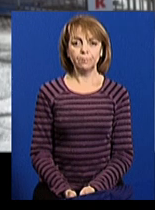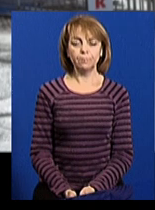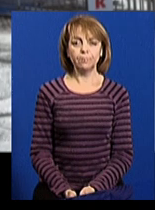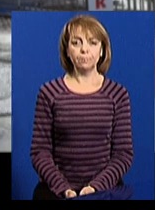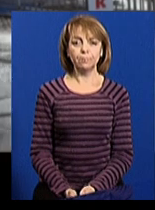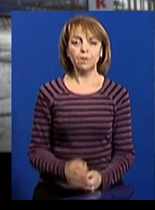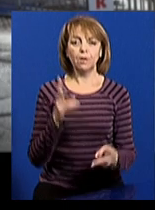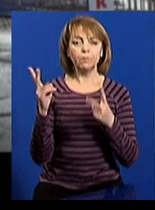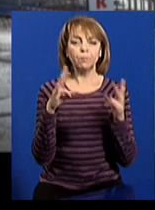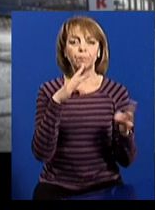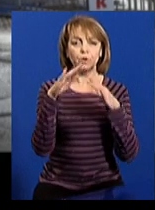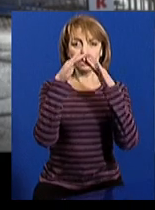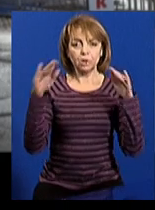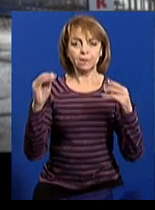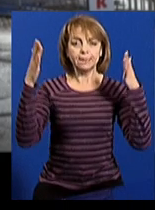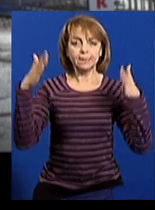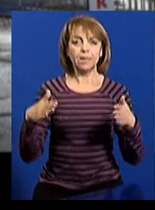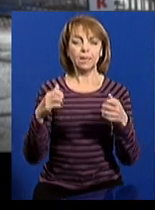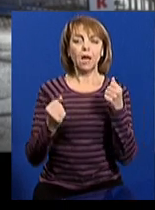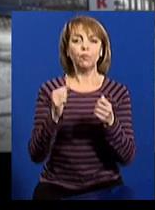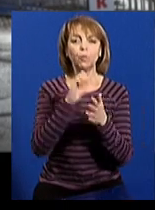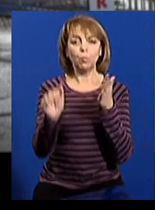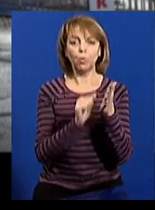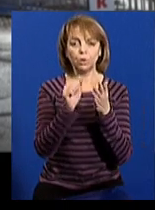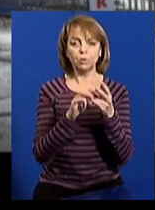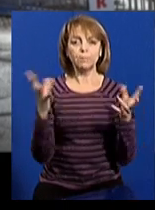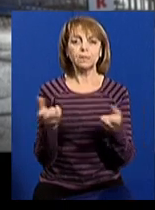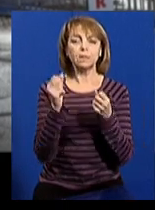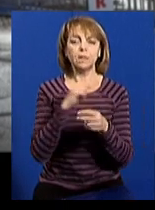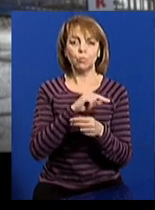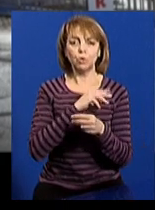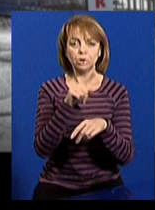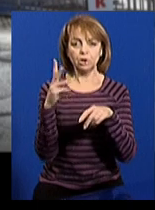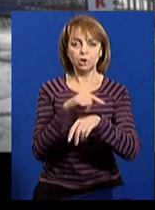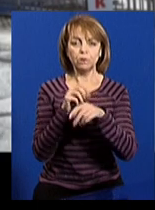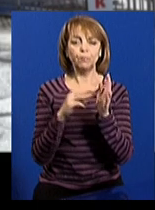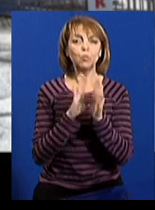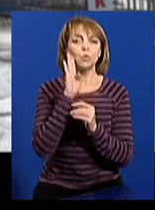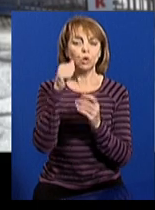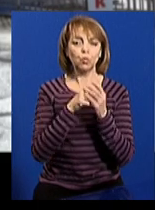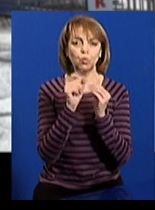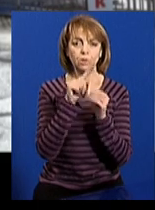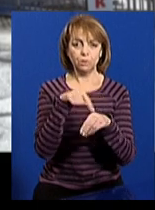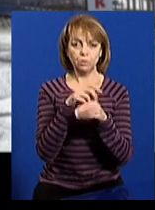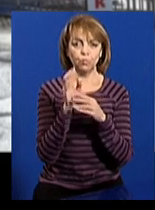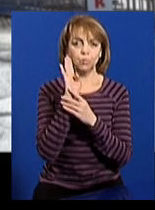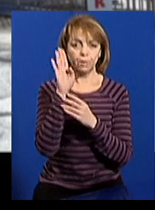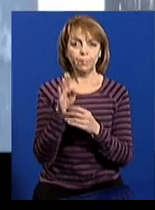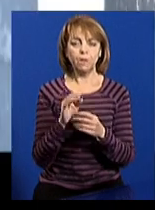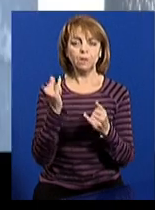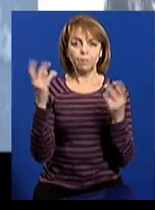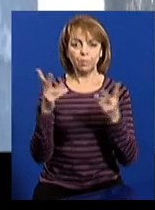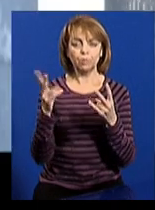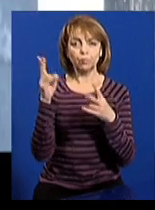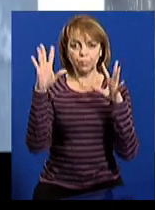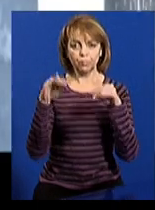Вогонь пошкодив дах та стіни автомийки. Тут рятувальники працювали три години з восьмої ранку й до одинадцятої. Нині пожежу ліквідували.